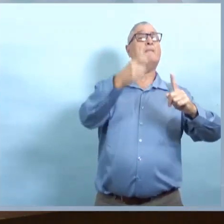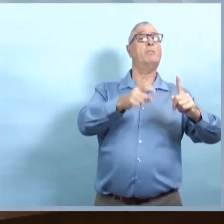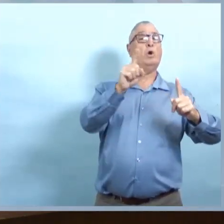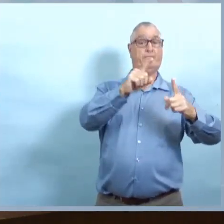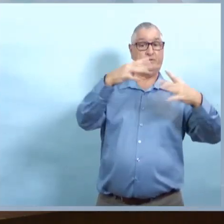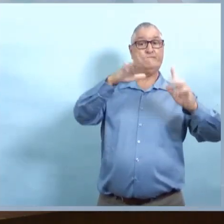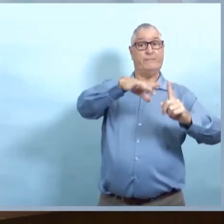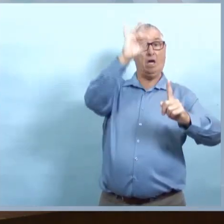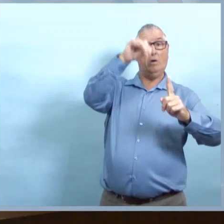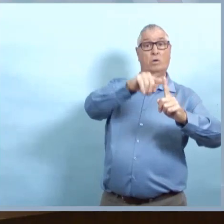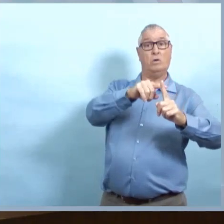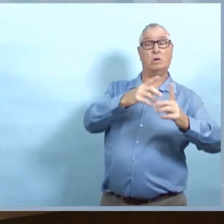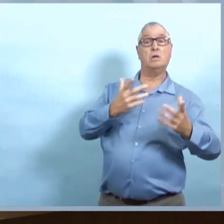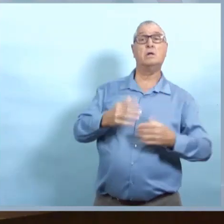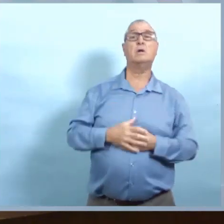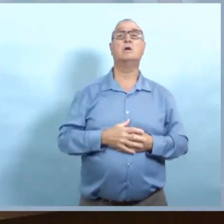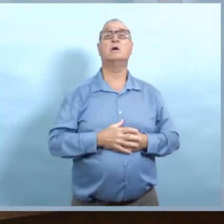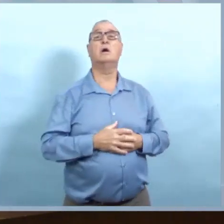Place?